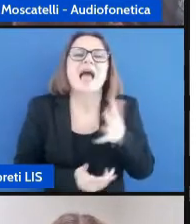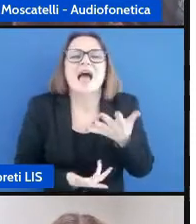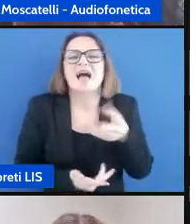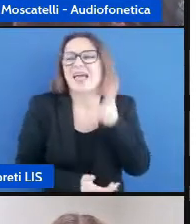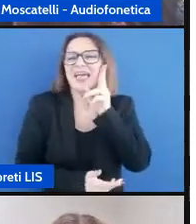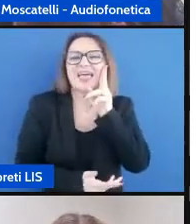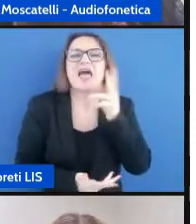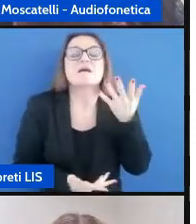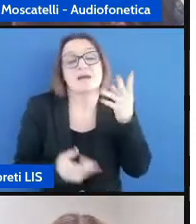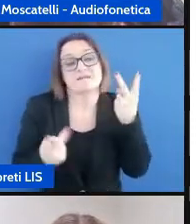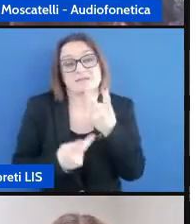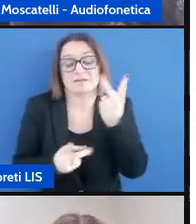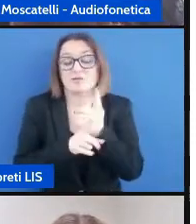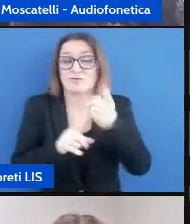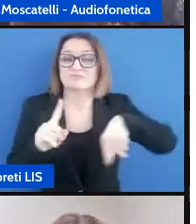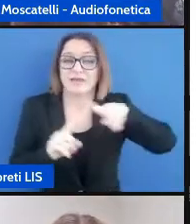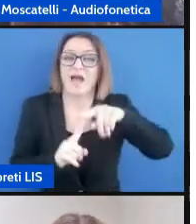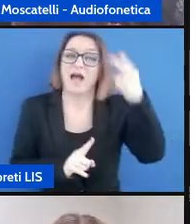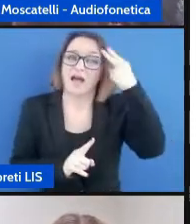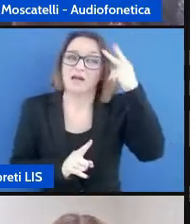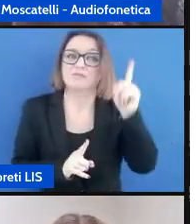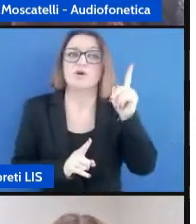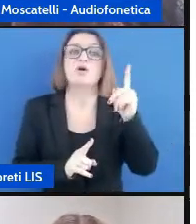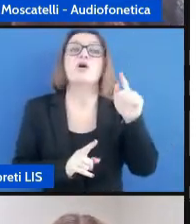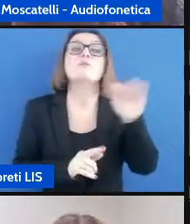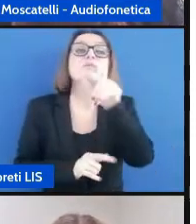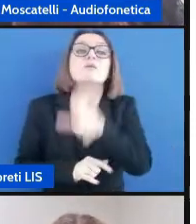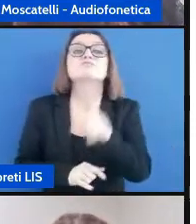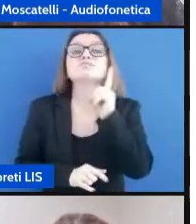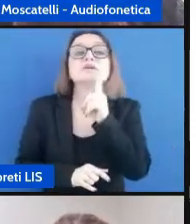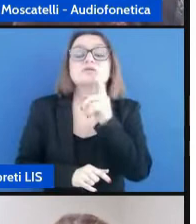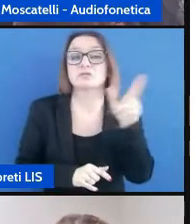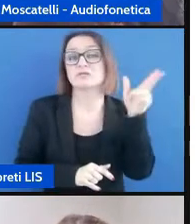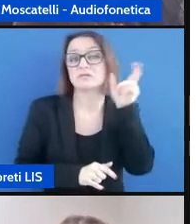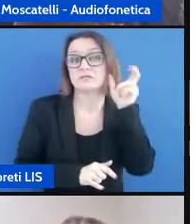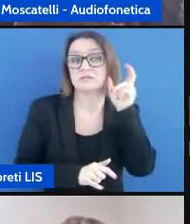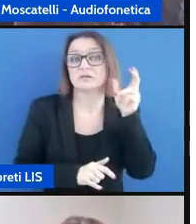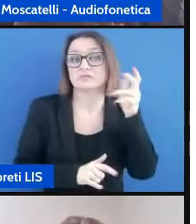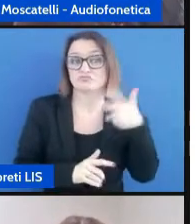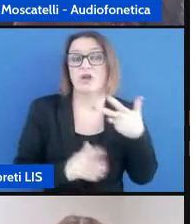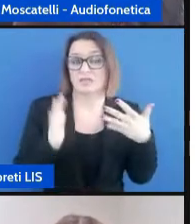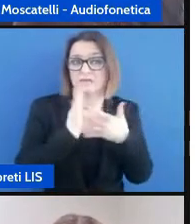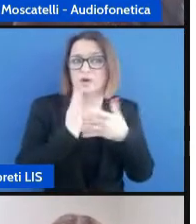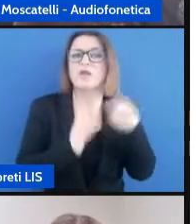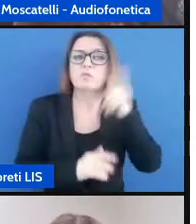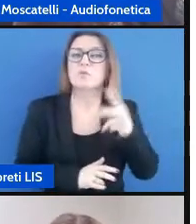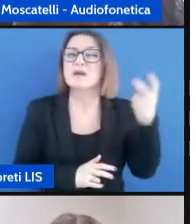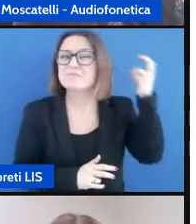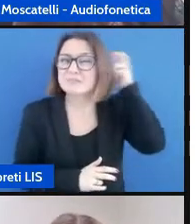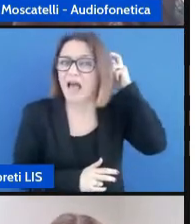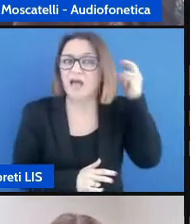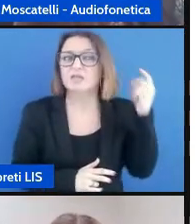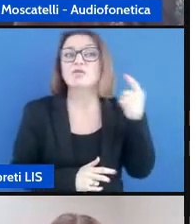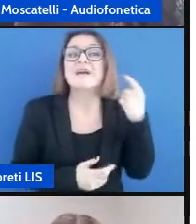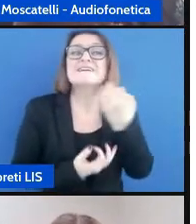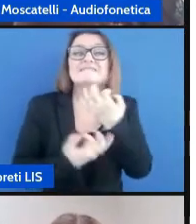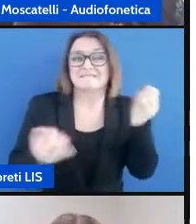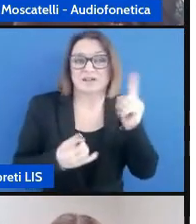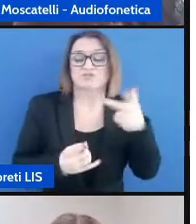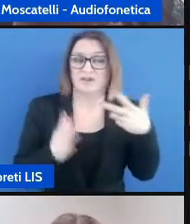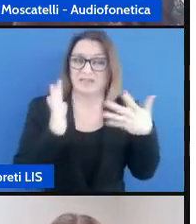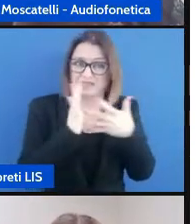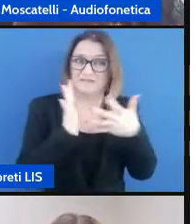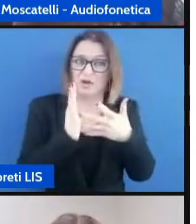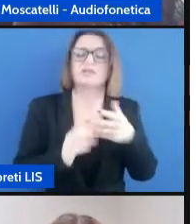ricordarsi che ha difficoltà nel sentire anche il bambino impiantato che nella quotidianità